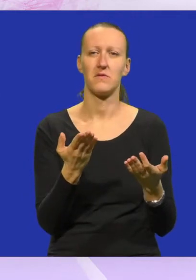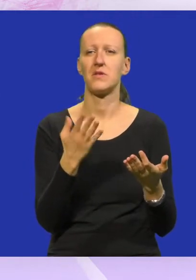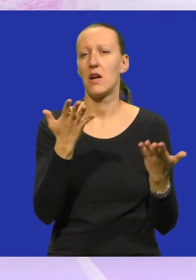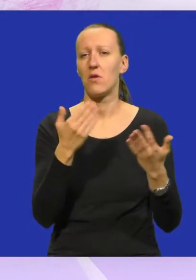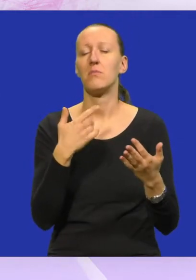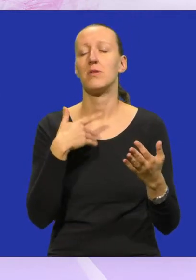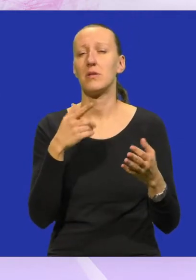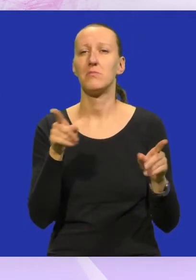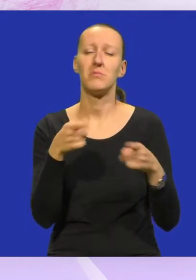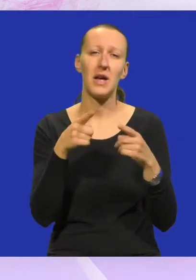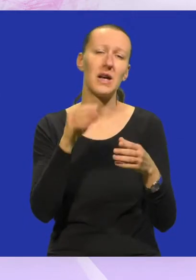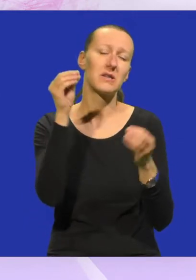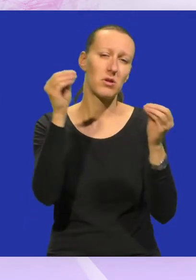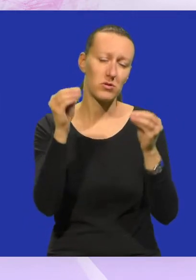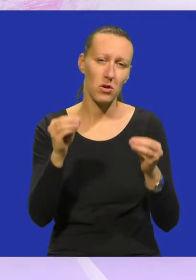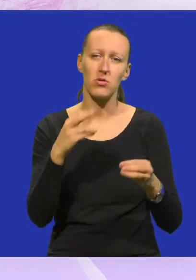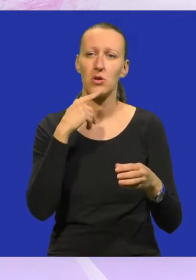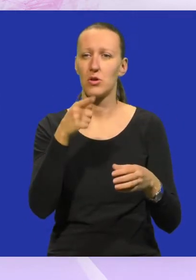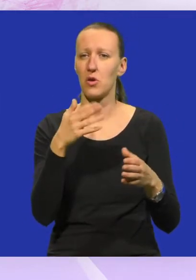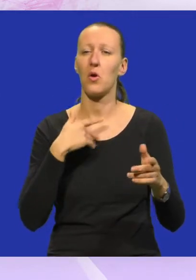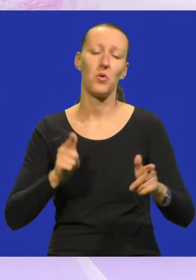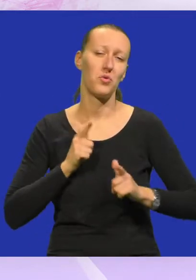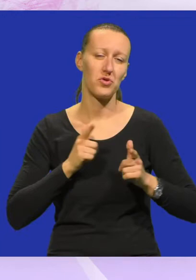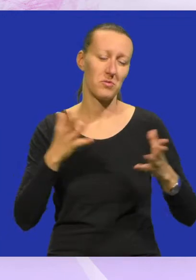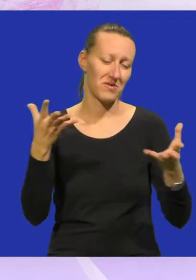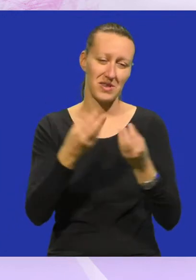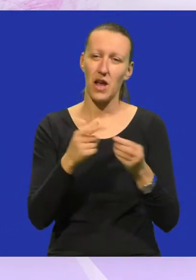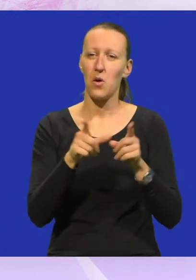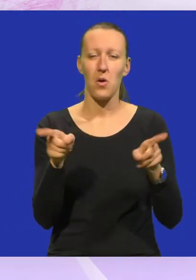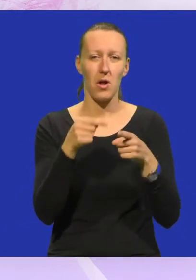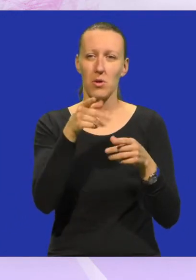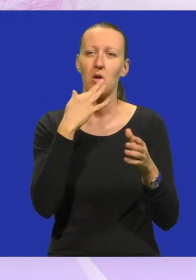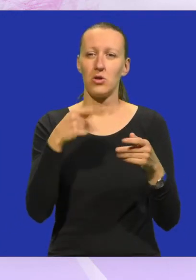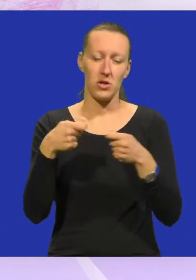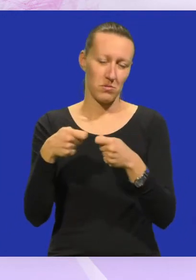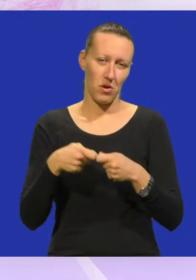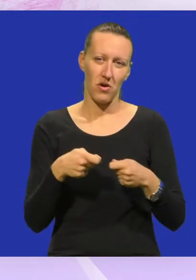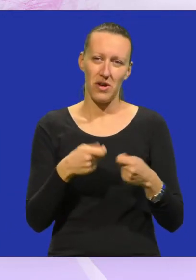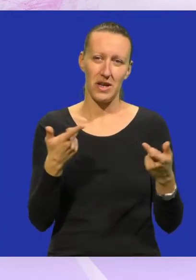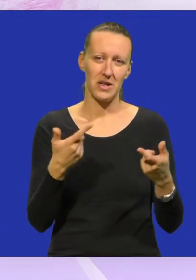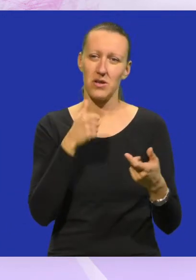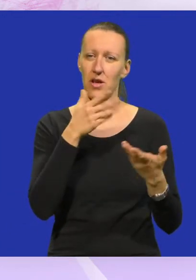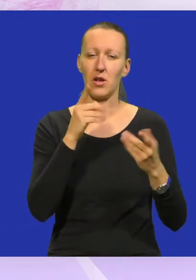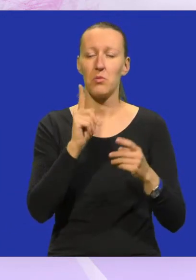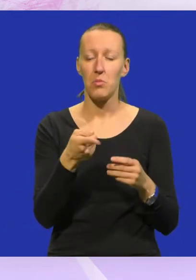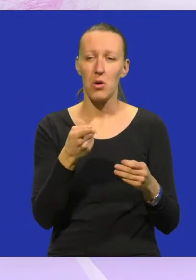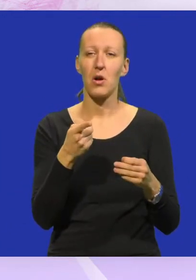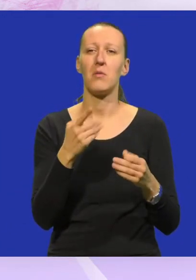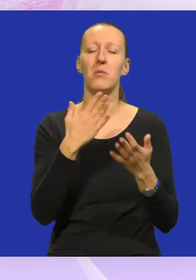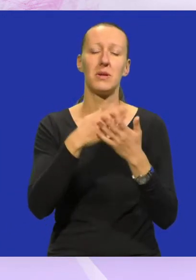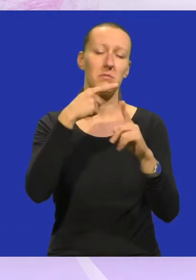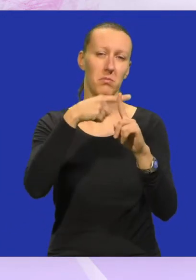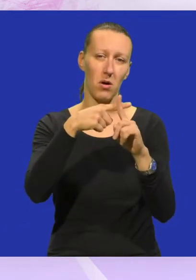eto, gradimo pjesmu po pjesmu i to je to, uživamo svi zajedno u glazbi, to je ono što nas povezuje. I eto, moramo ostati